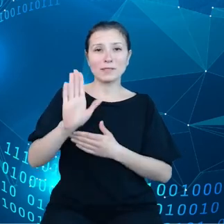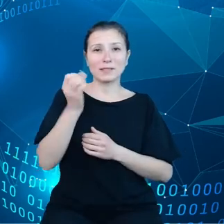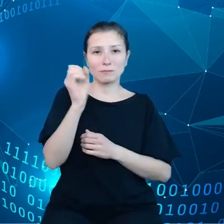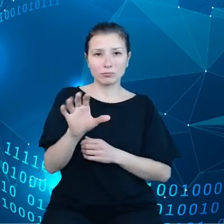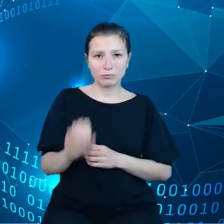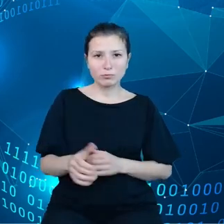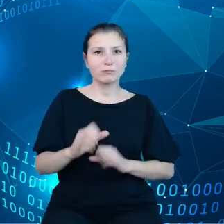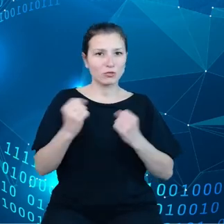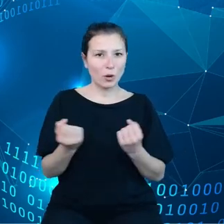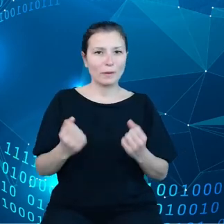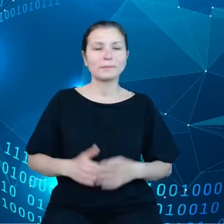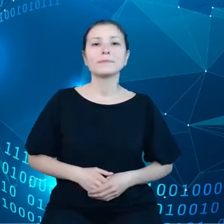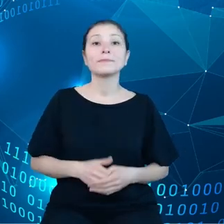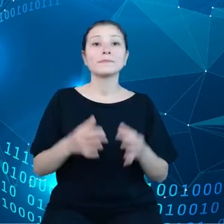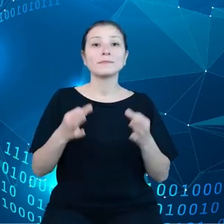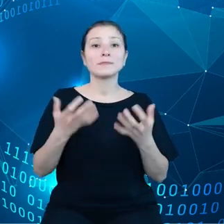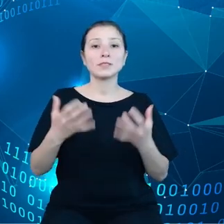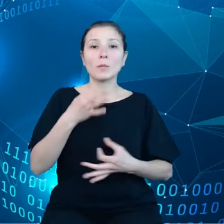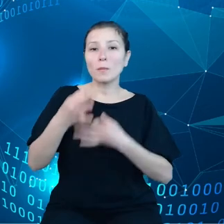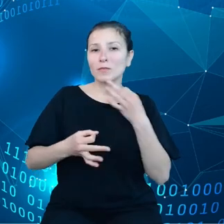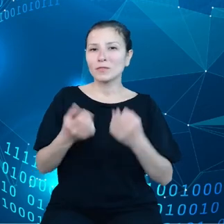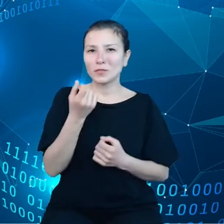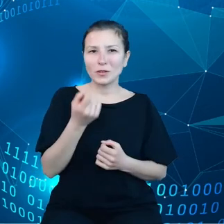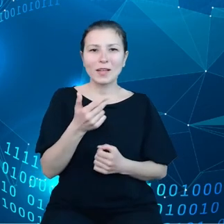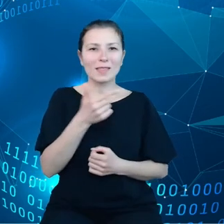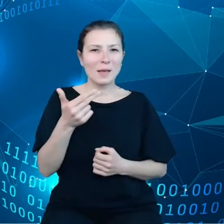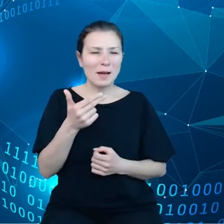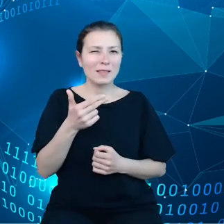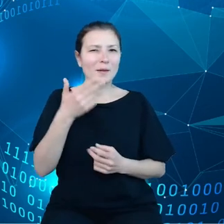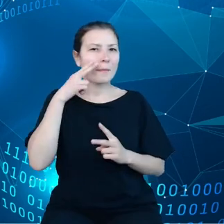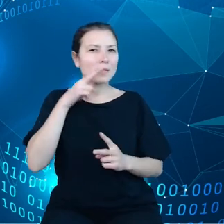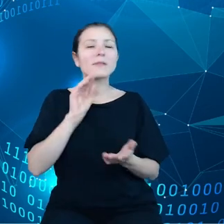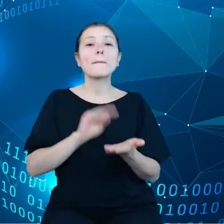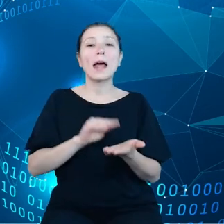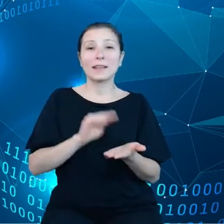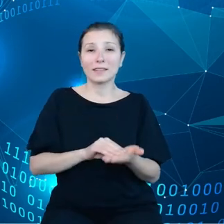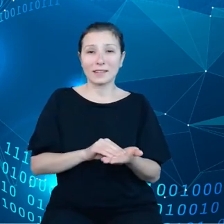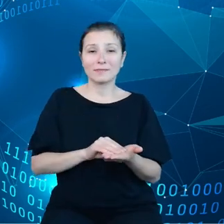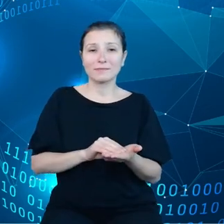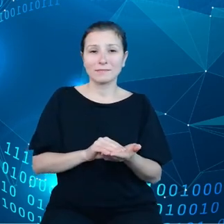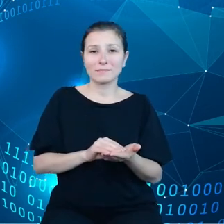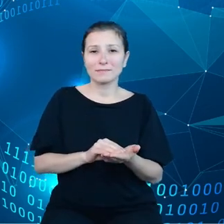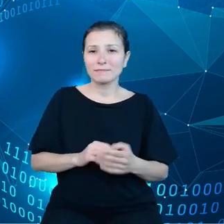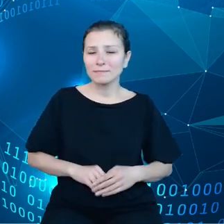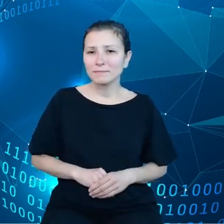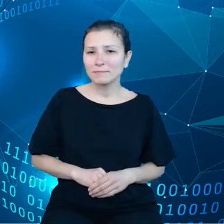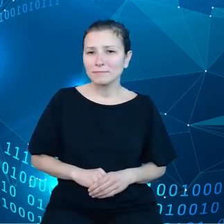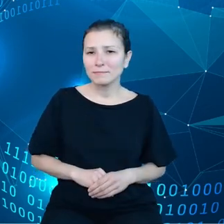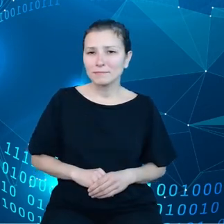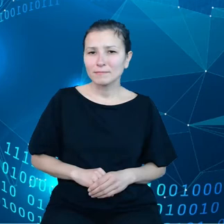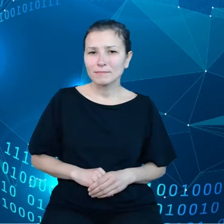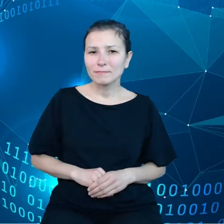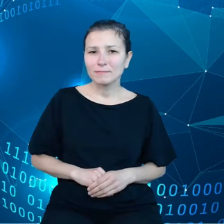Dzisiaj chciałbym troszkę opowiedzieć praktycznie o uczelniach z pracą